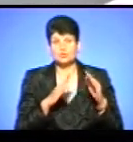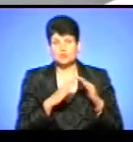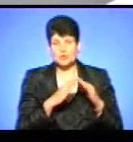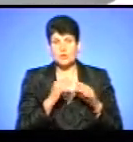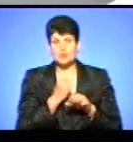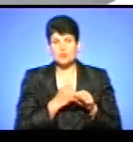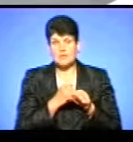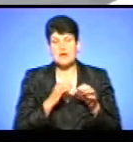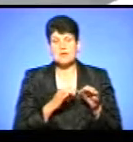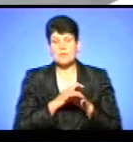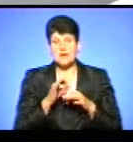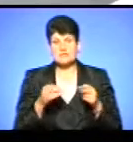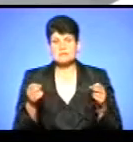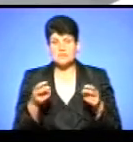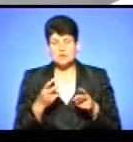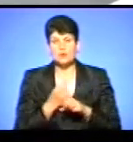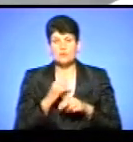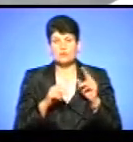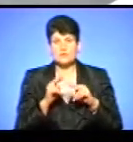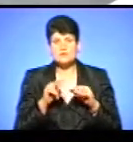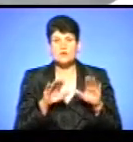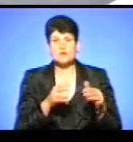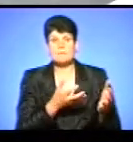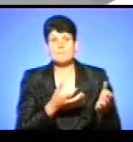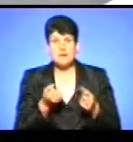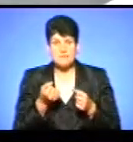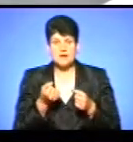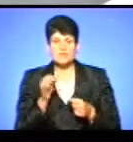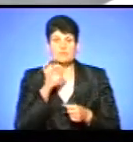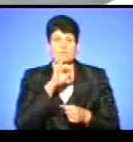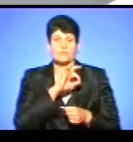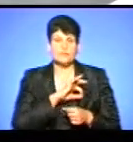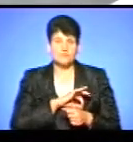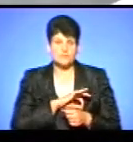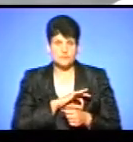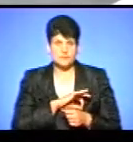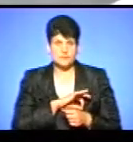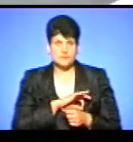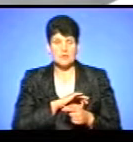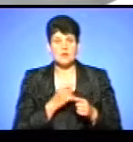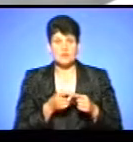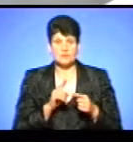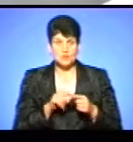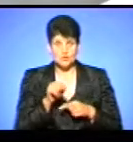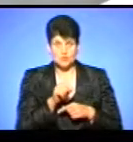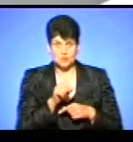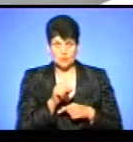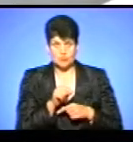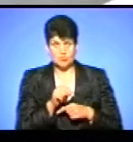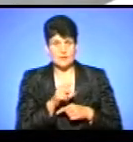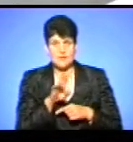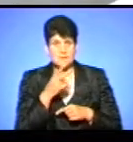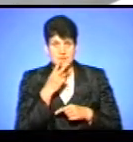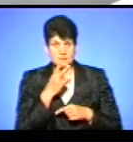проєкт спеціалізовування, установи здійснення будівництва, потім приймає експлуатацію. Піднос в даному алгоритмі дій не